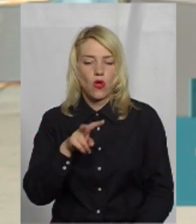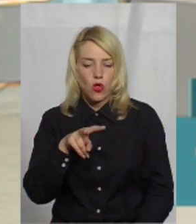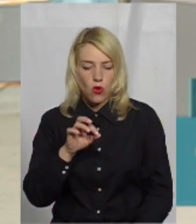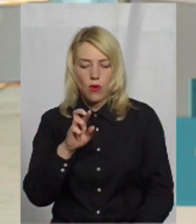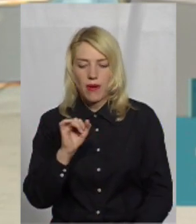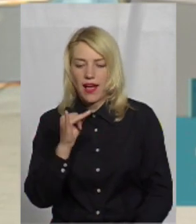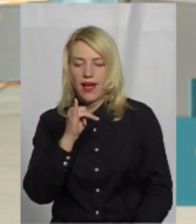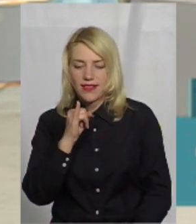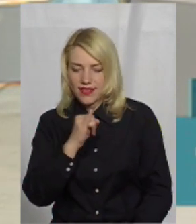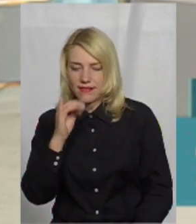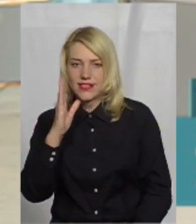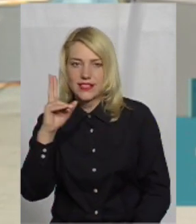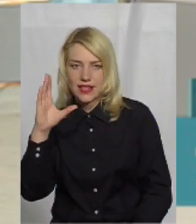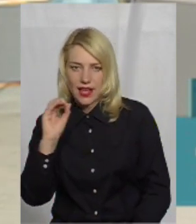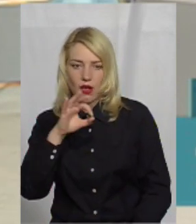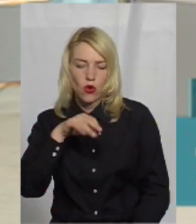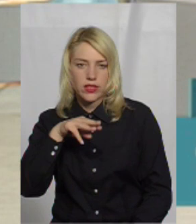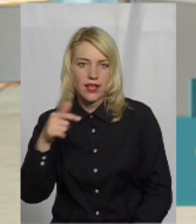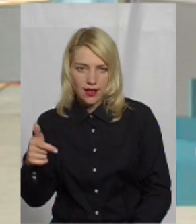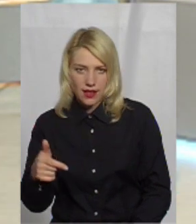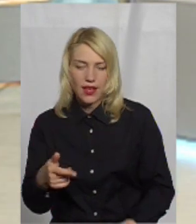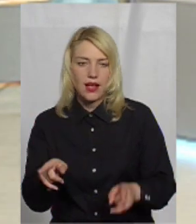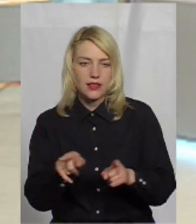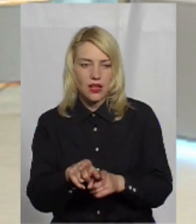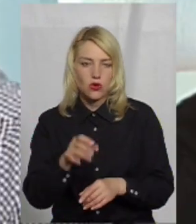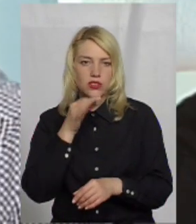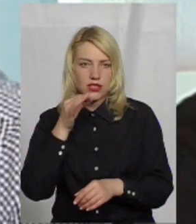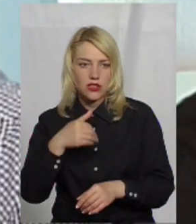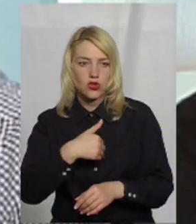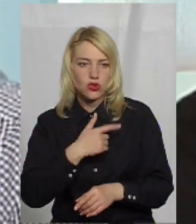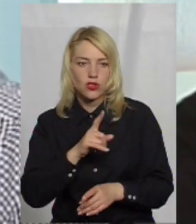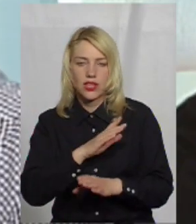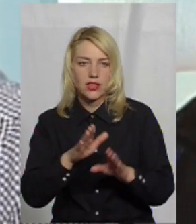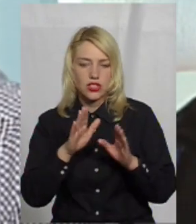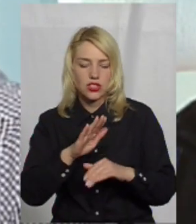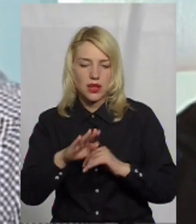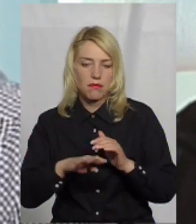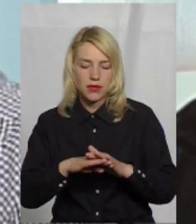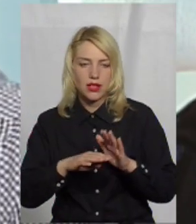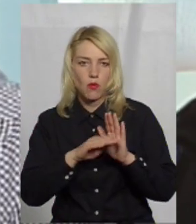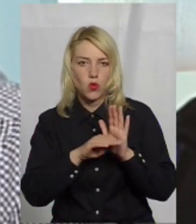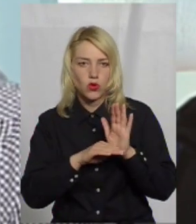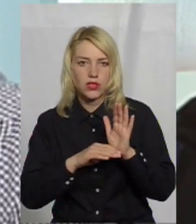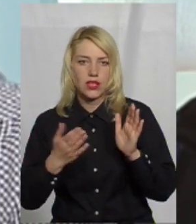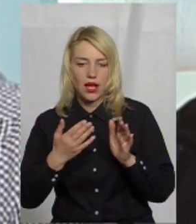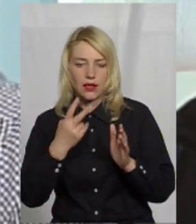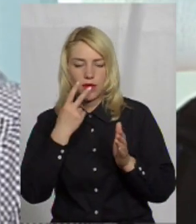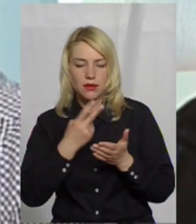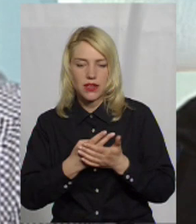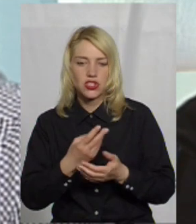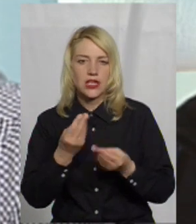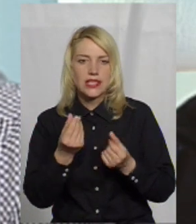Подільському району. Хочу також зазначити, що не лише підпункти, які передбачені цільові кошти,